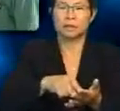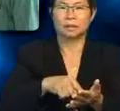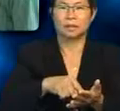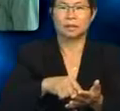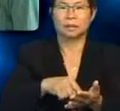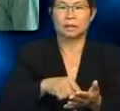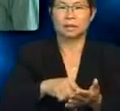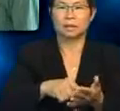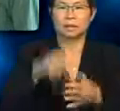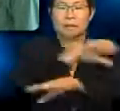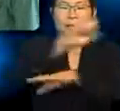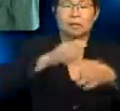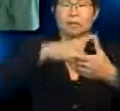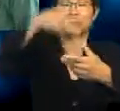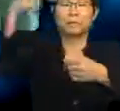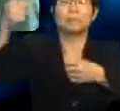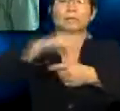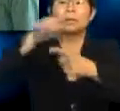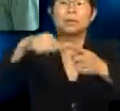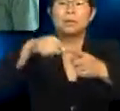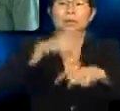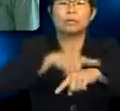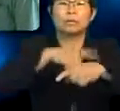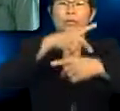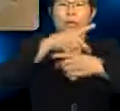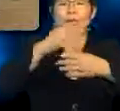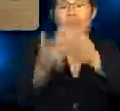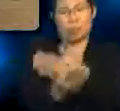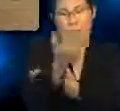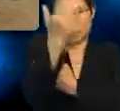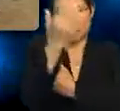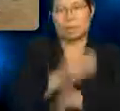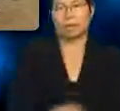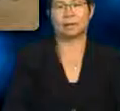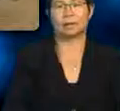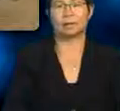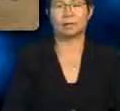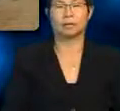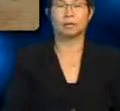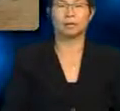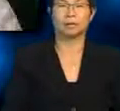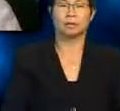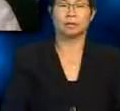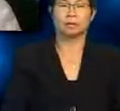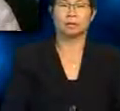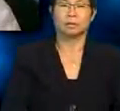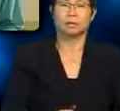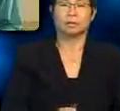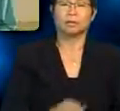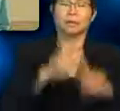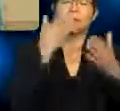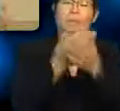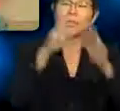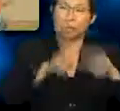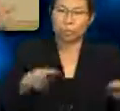pagi Sawah pagi, waktu bila? Pagi Waktu pagi Ada yang kata waktu pagi Ada yang kata waktu senja Baiklah, murid-murid.